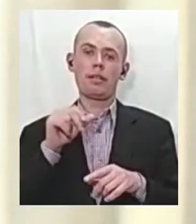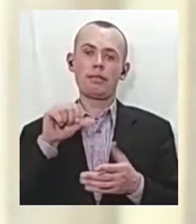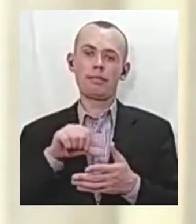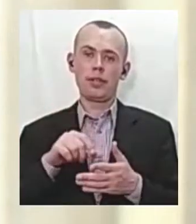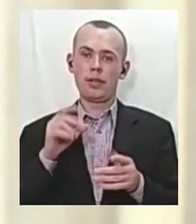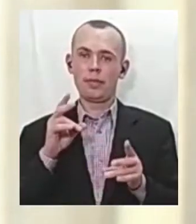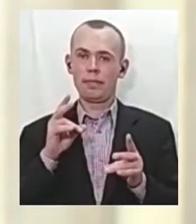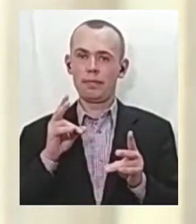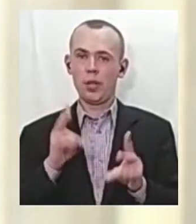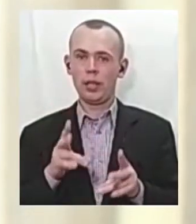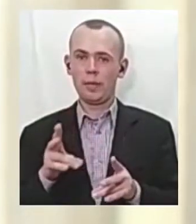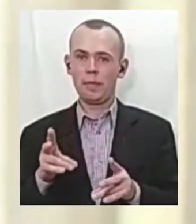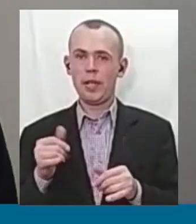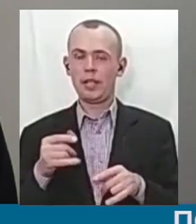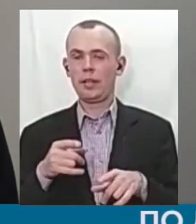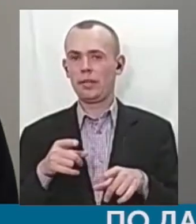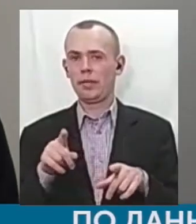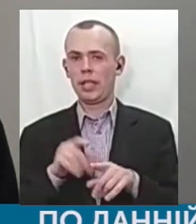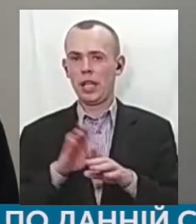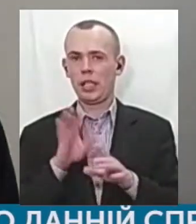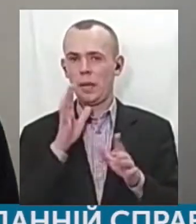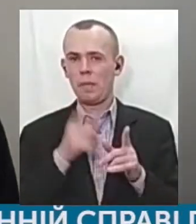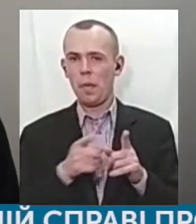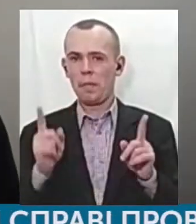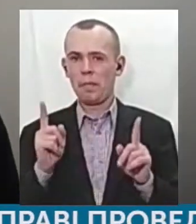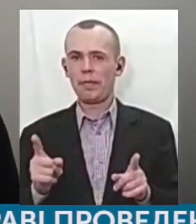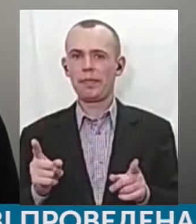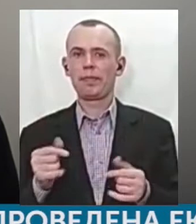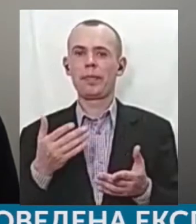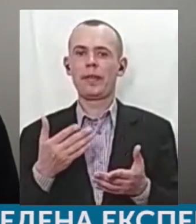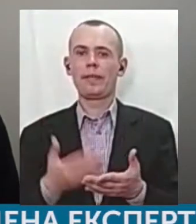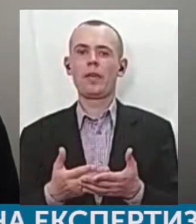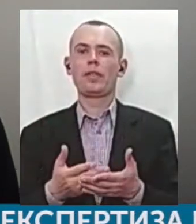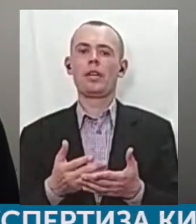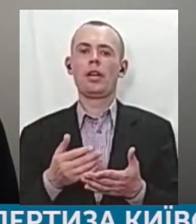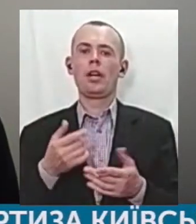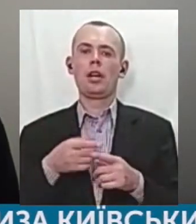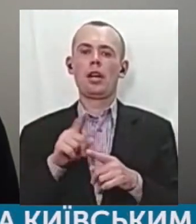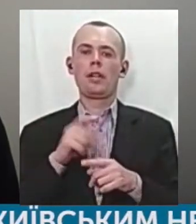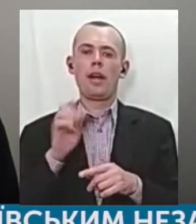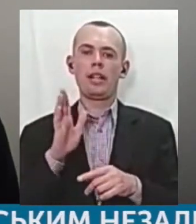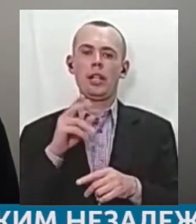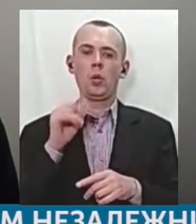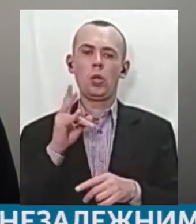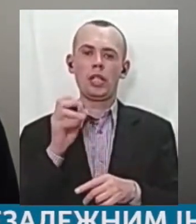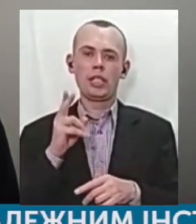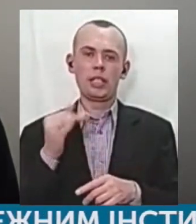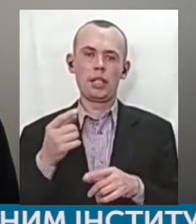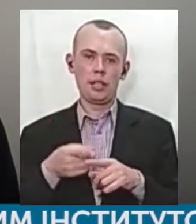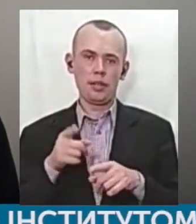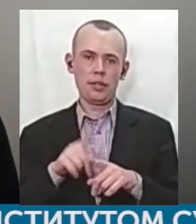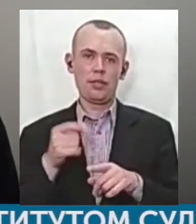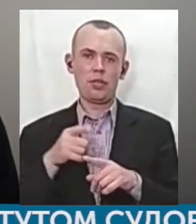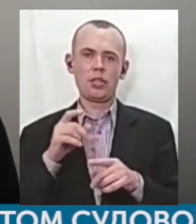Утім, сказав, нова експертиза не потрібна. По данному делу проведена експертиза Київським независимим